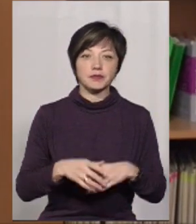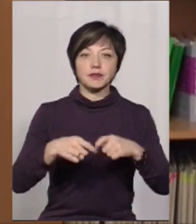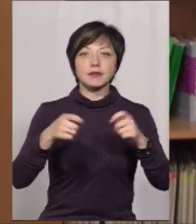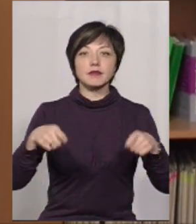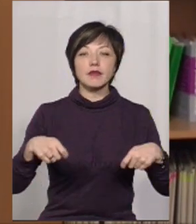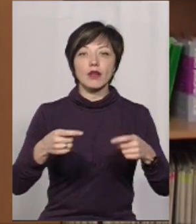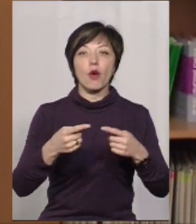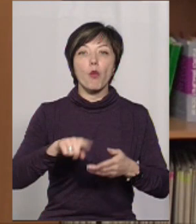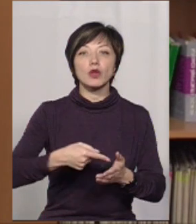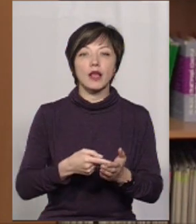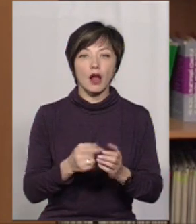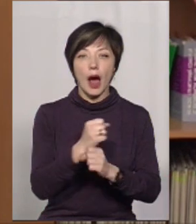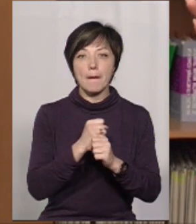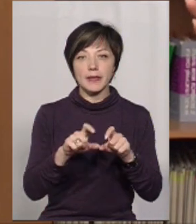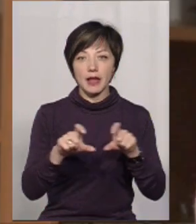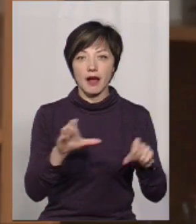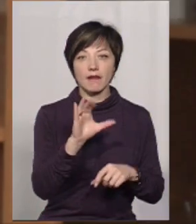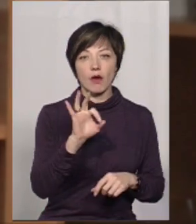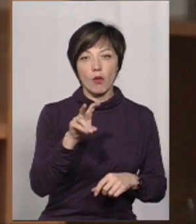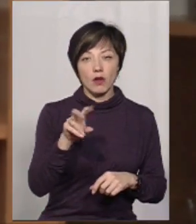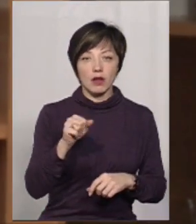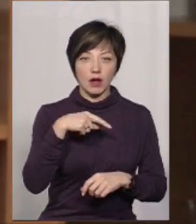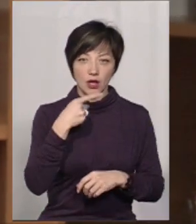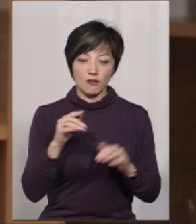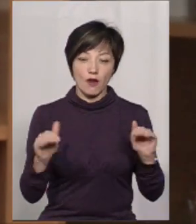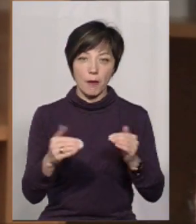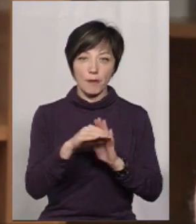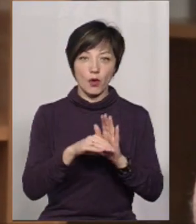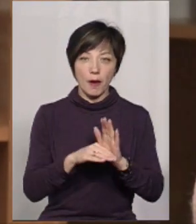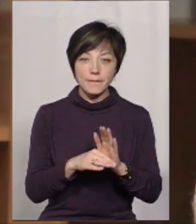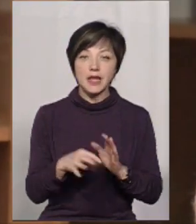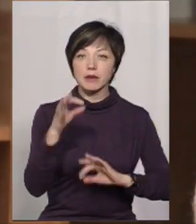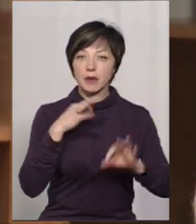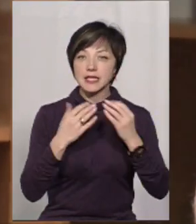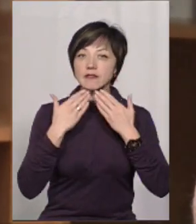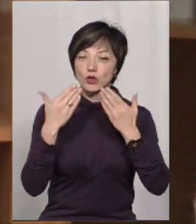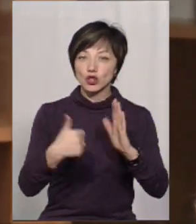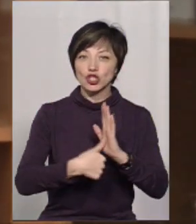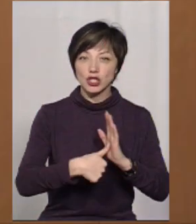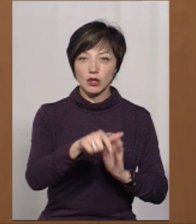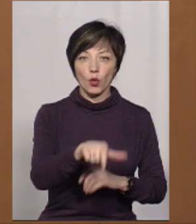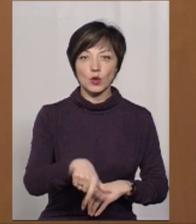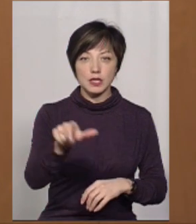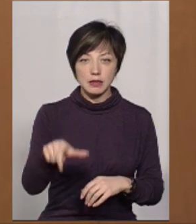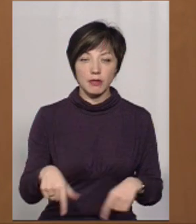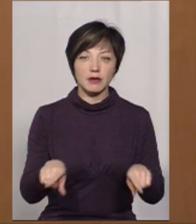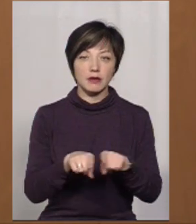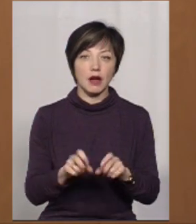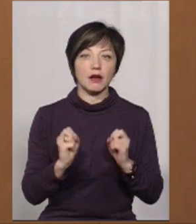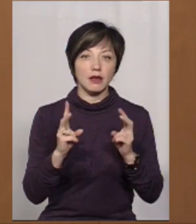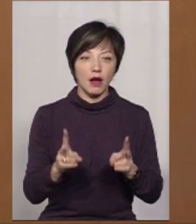комунальної аптеки Віола Ольга Акадуцька каже, в рамках програми до них за препаратами звернулося 6 осіб. Так як